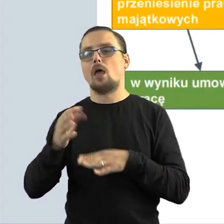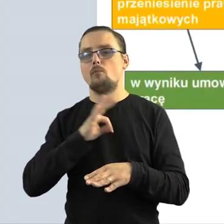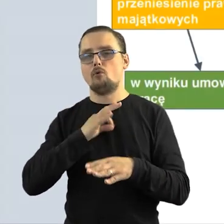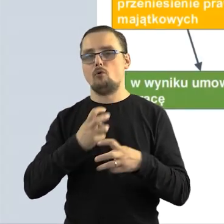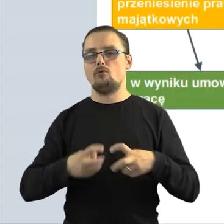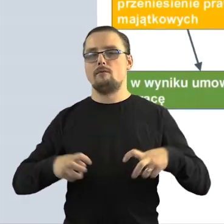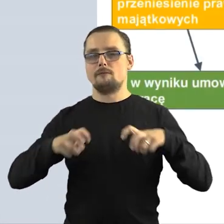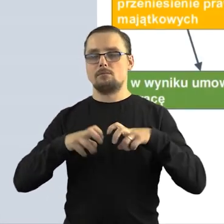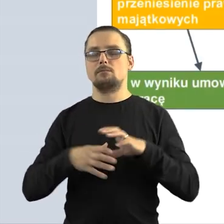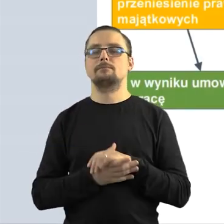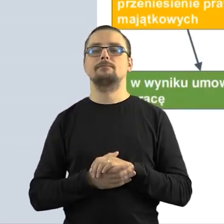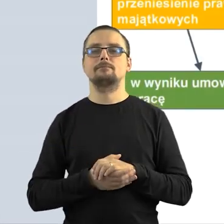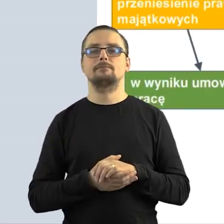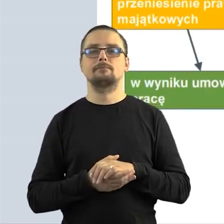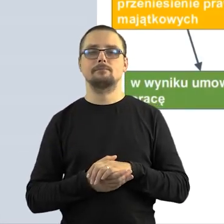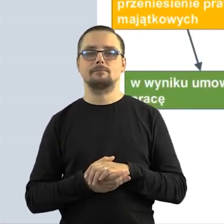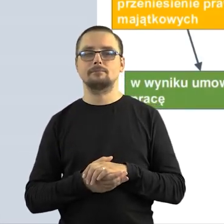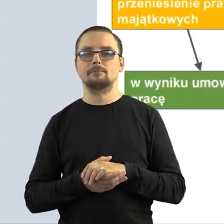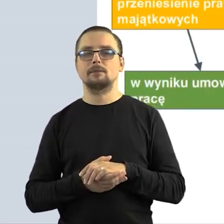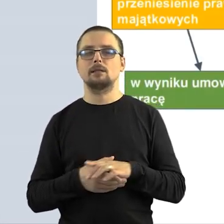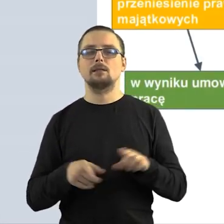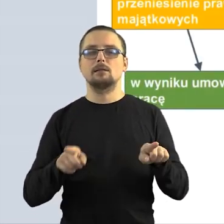mogą Państwo decydować, co dalej z tym utworem.